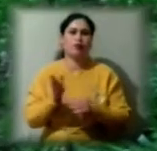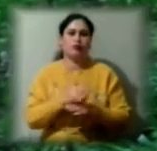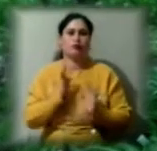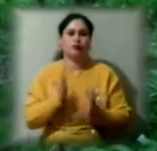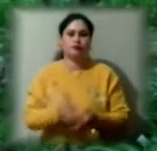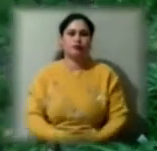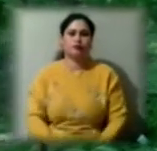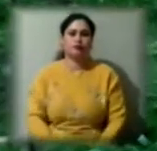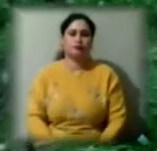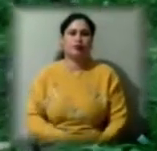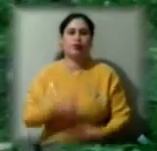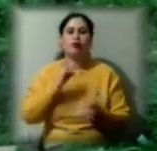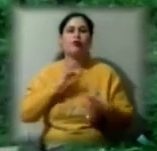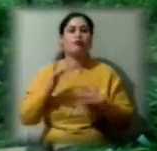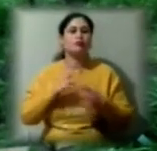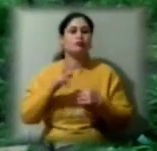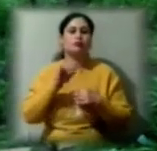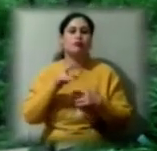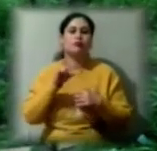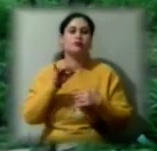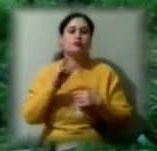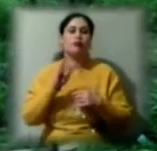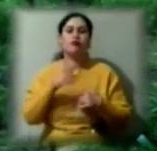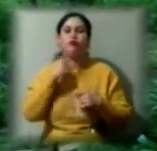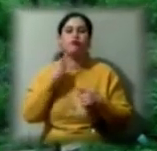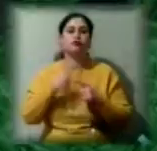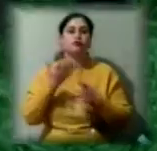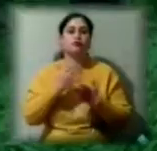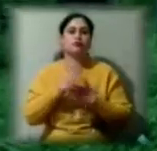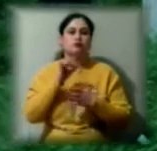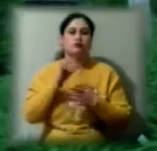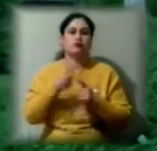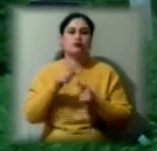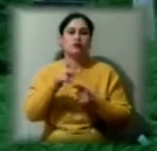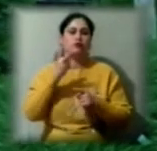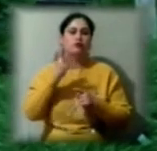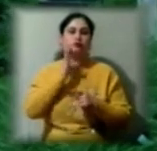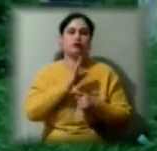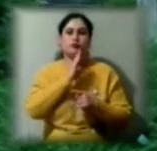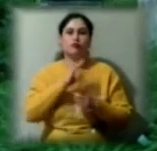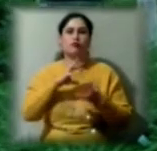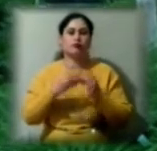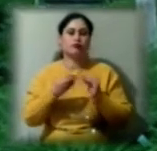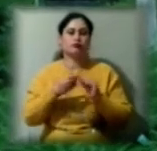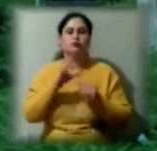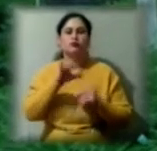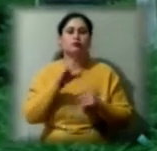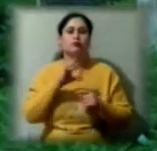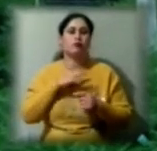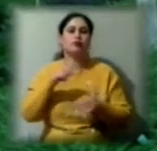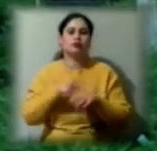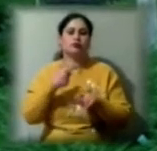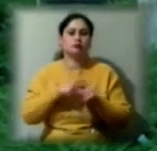Невропатолог Олег Березняков говорить, яким є стан цих двох жінок. Взагалі вони почуваються стабільно.